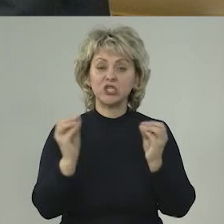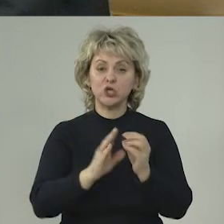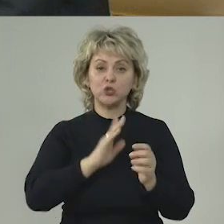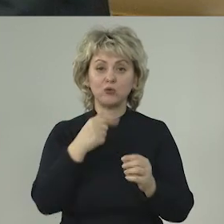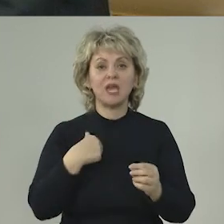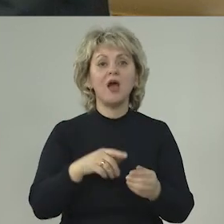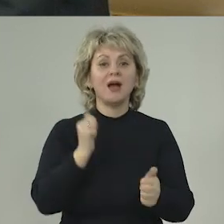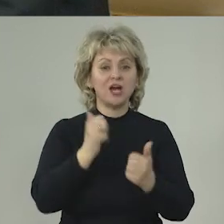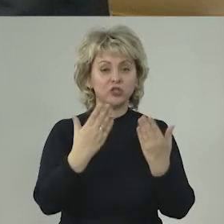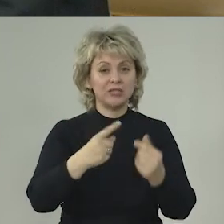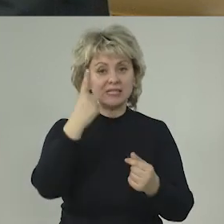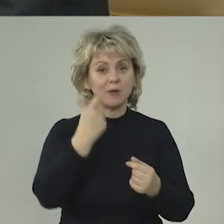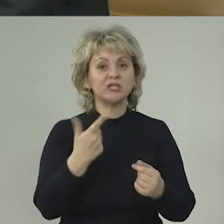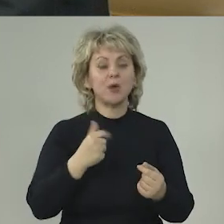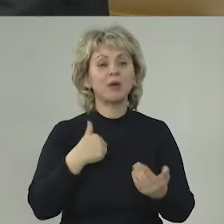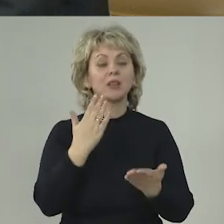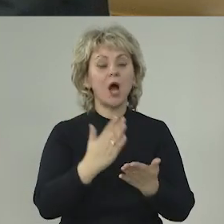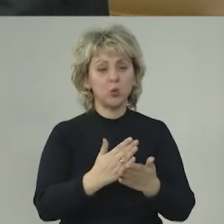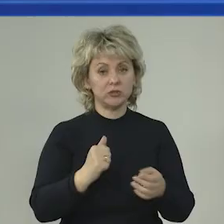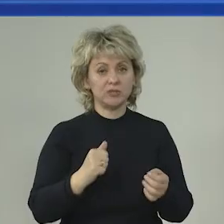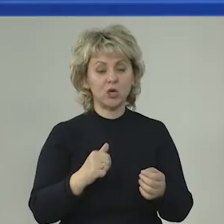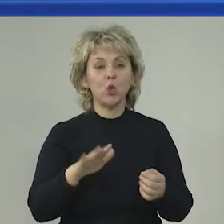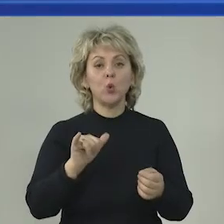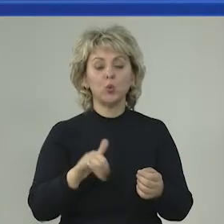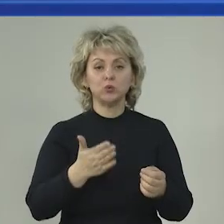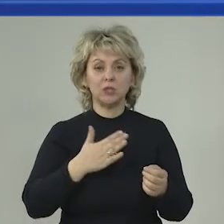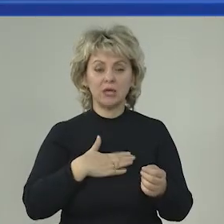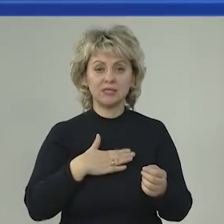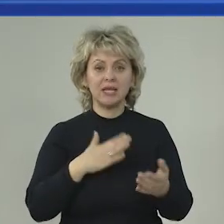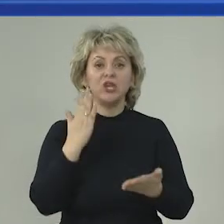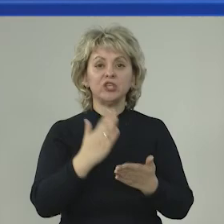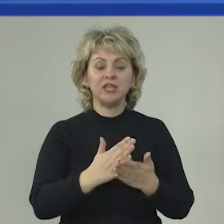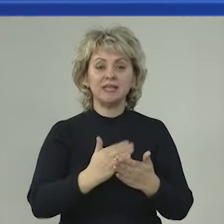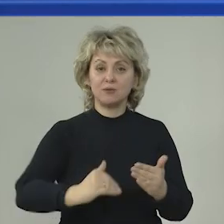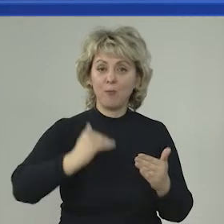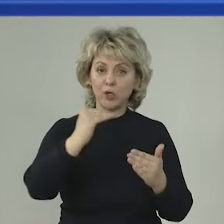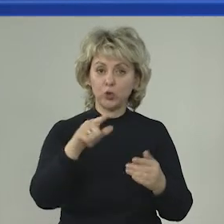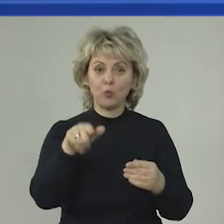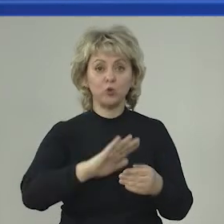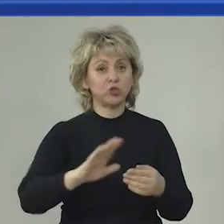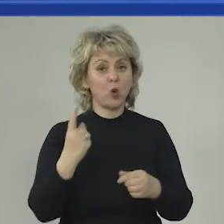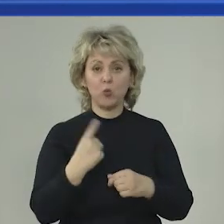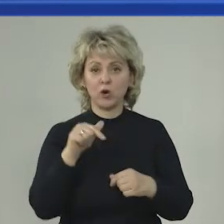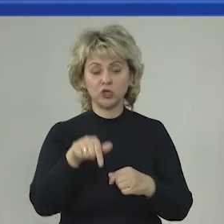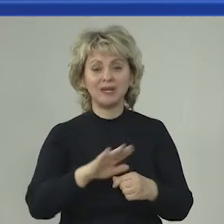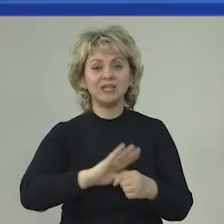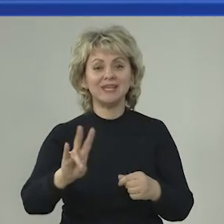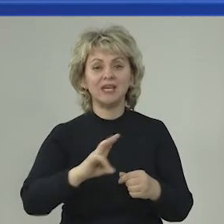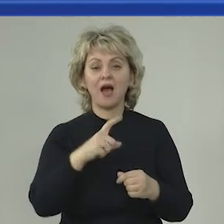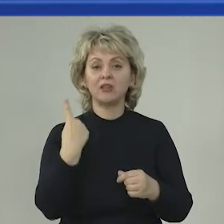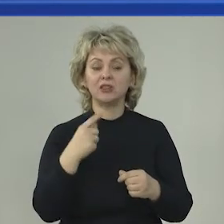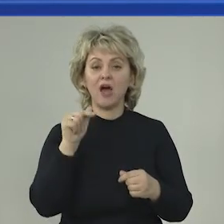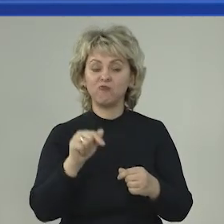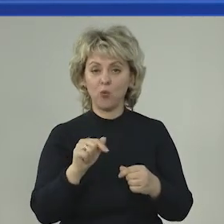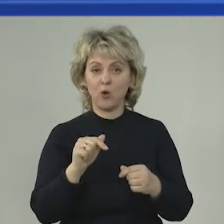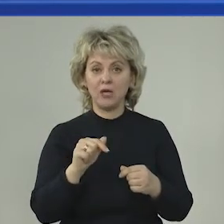утра, каждый день мне докладывается, где мы находимся. У нас есть подъем, но он и является угрожающим. У нет ни одного